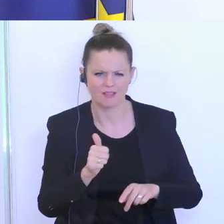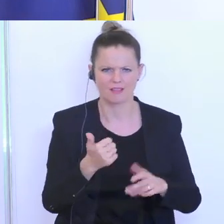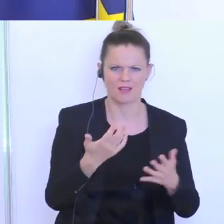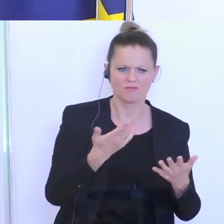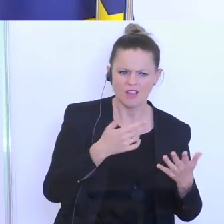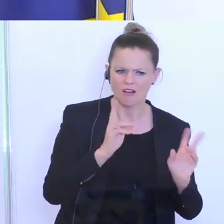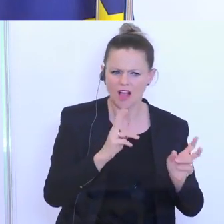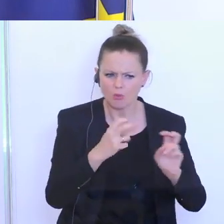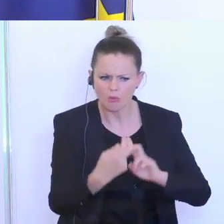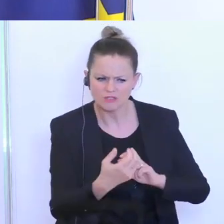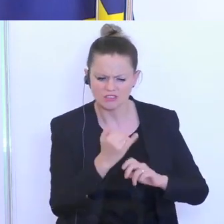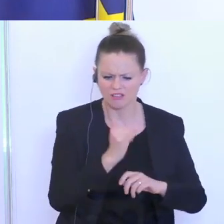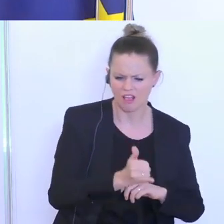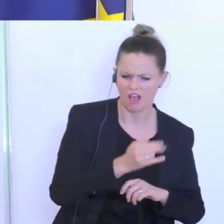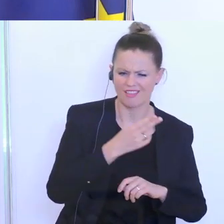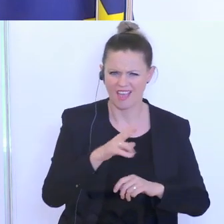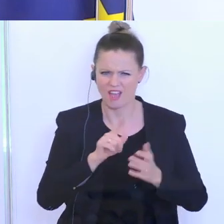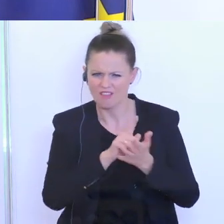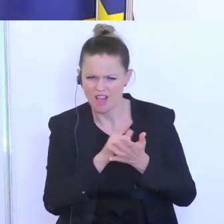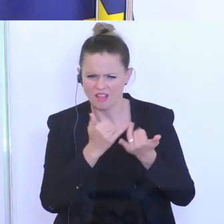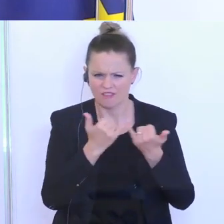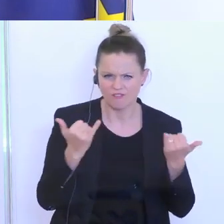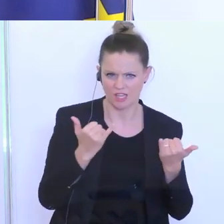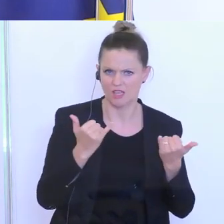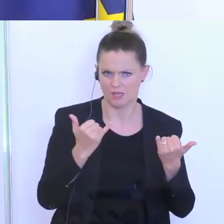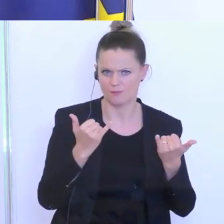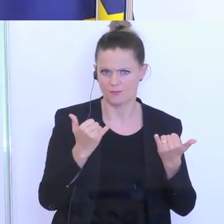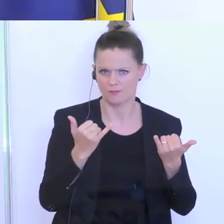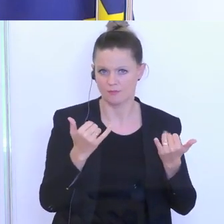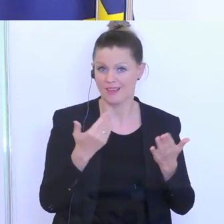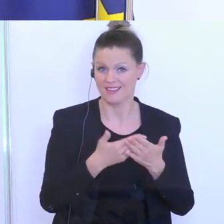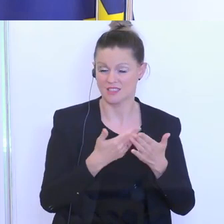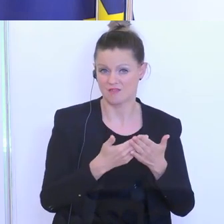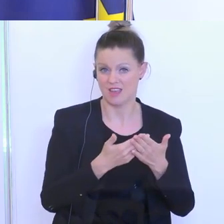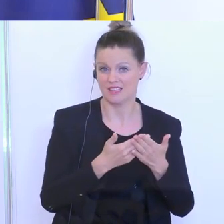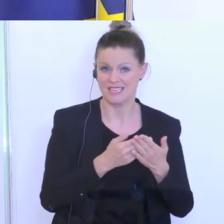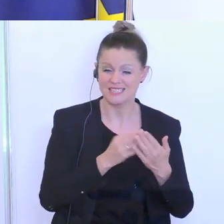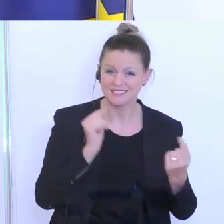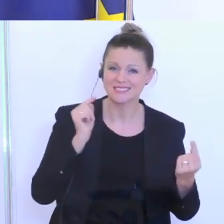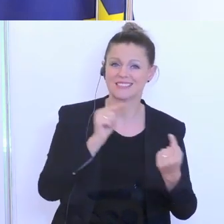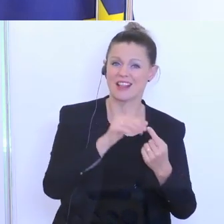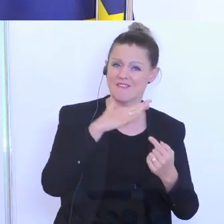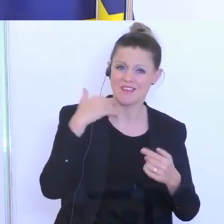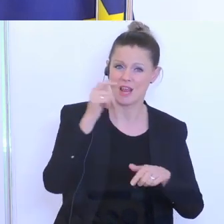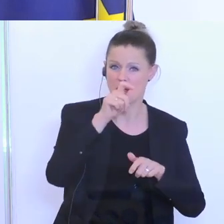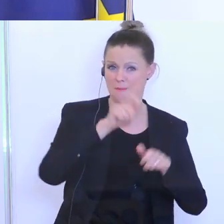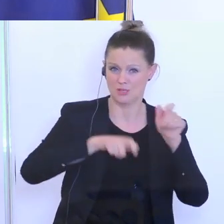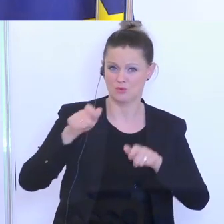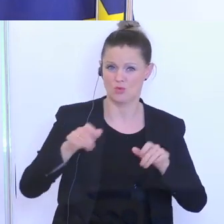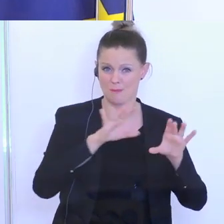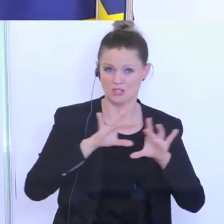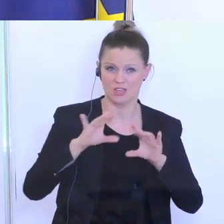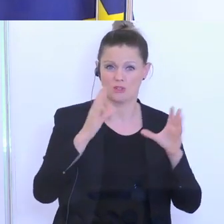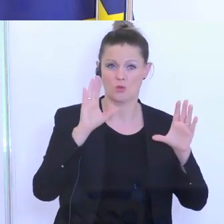umsetzbar, vor allem welche sind wann umsetzbar, so dass wir viele Menschen in Beschäftigung halten, aber auch viele